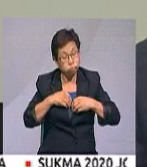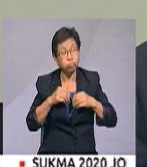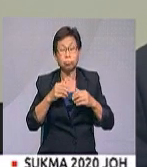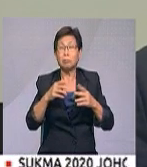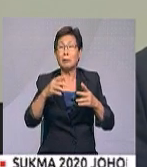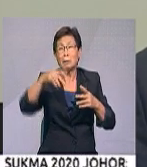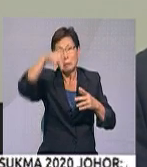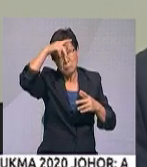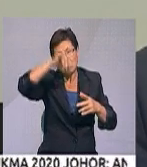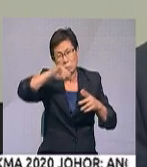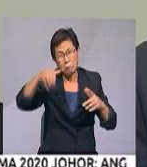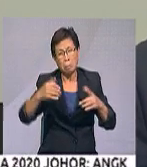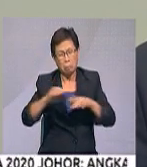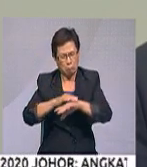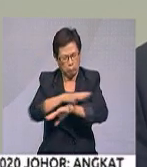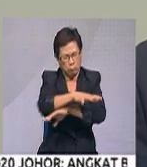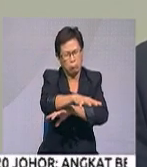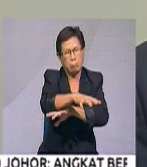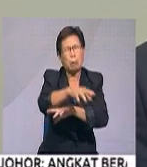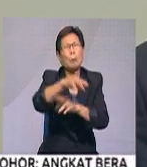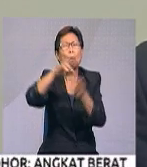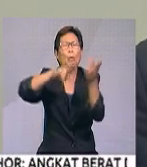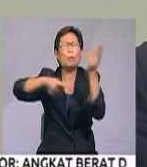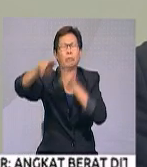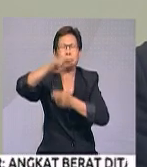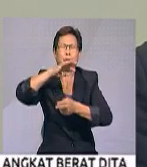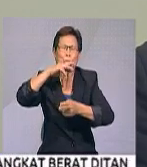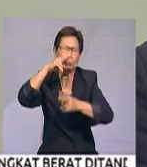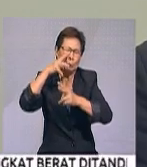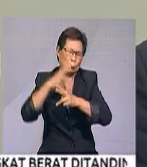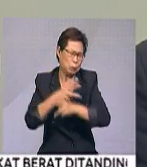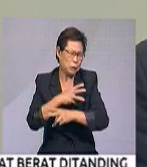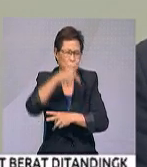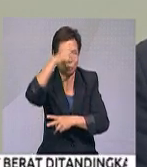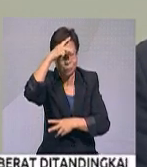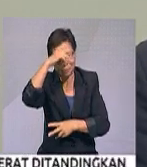Terima kerana kerana